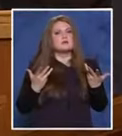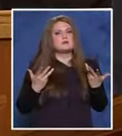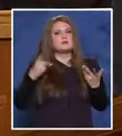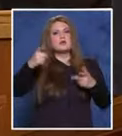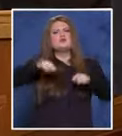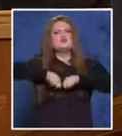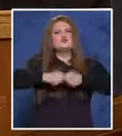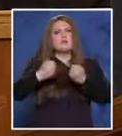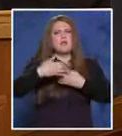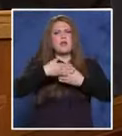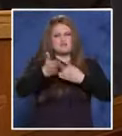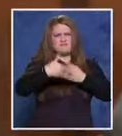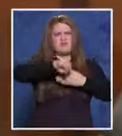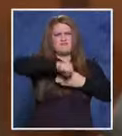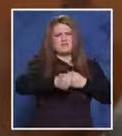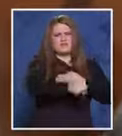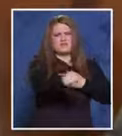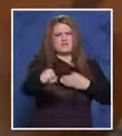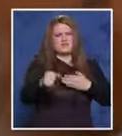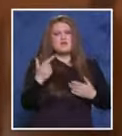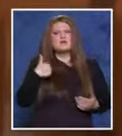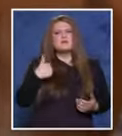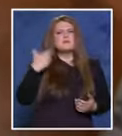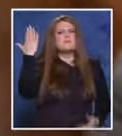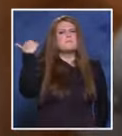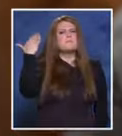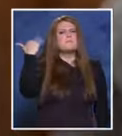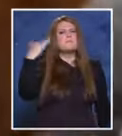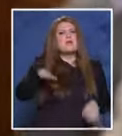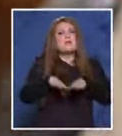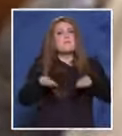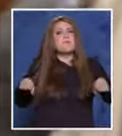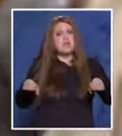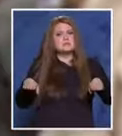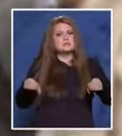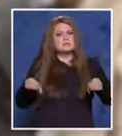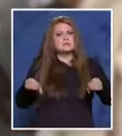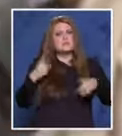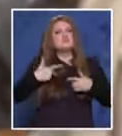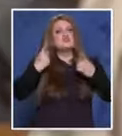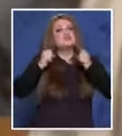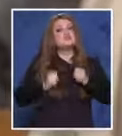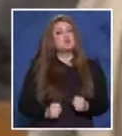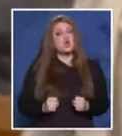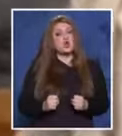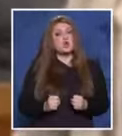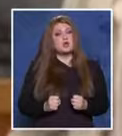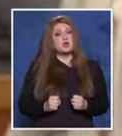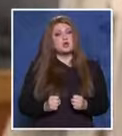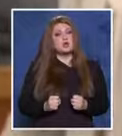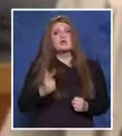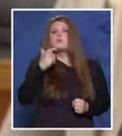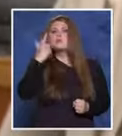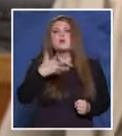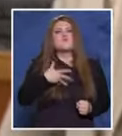вратата и влизат. Бях на масата и имаше един стол. Викам, ви пък како